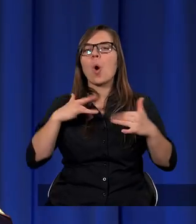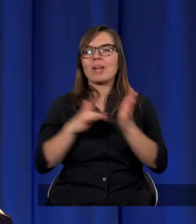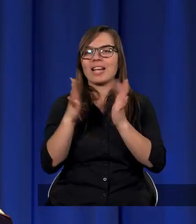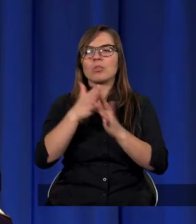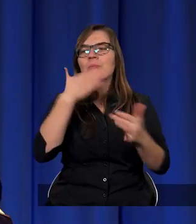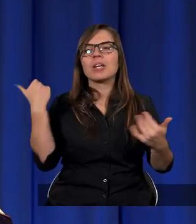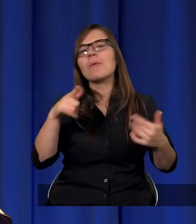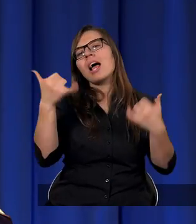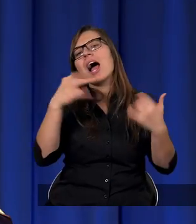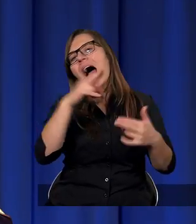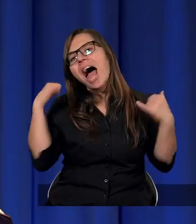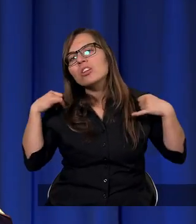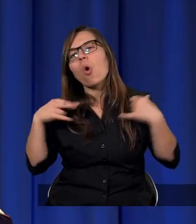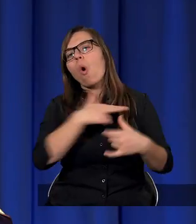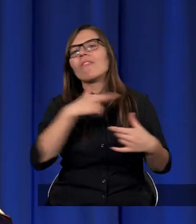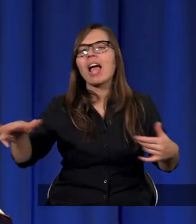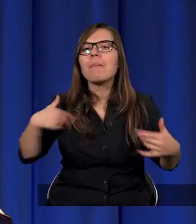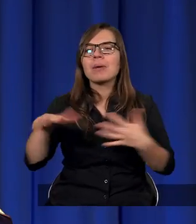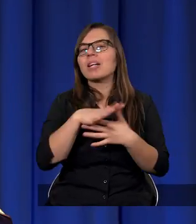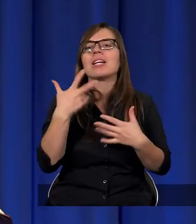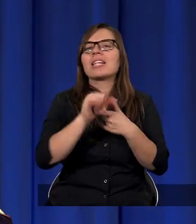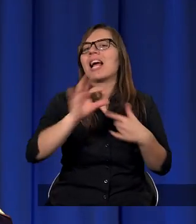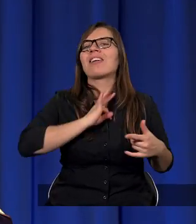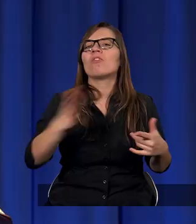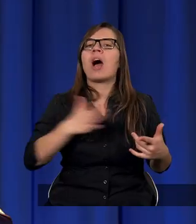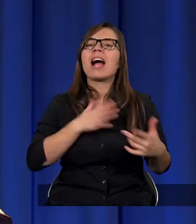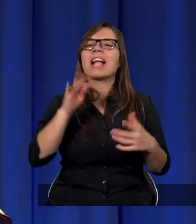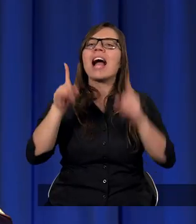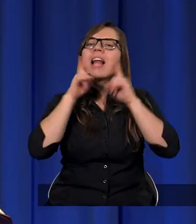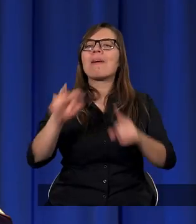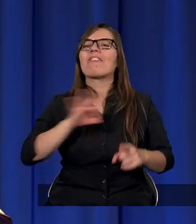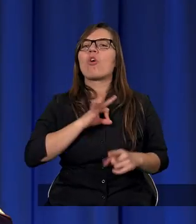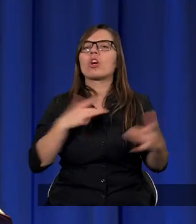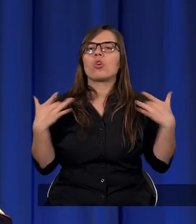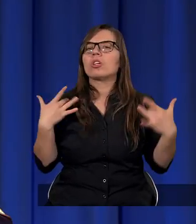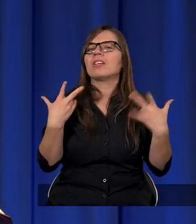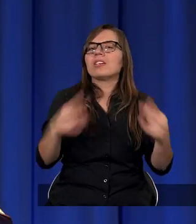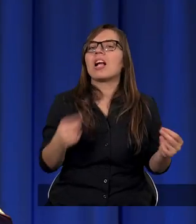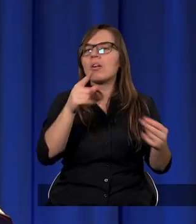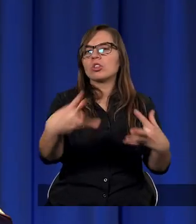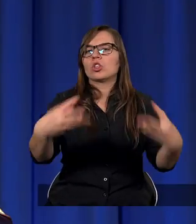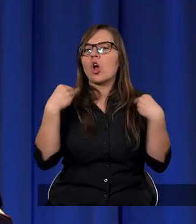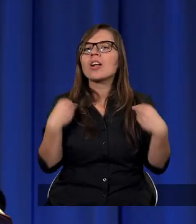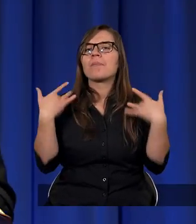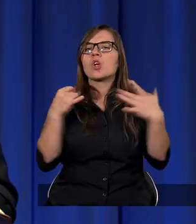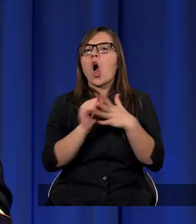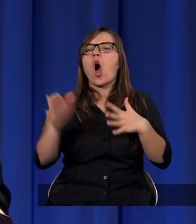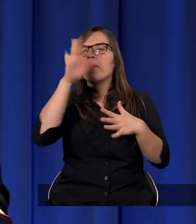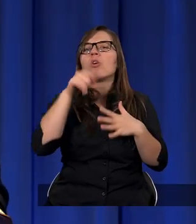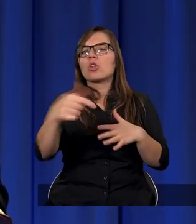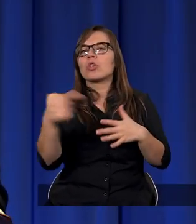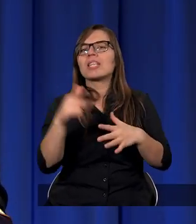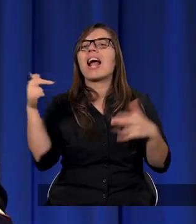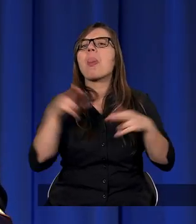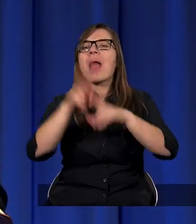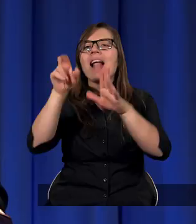my, czy aniołowie, nikt nie jest właścicielem tak naprawdę swojego życia. To życie dostajemy od Boga i to życie należy do Boga,